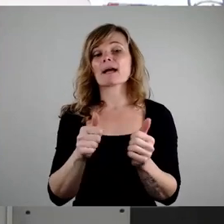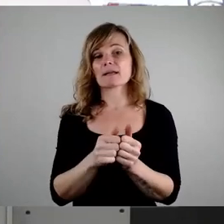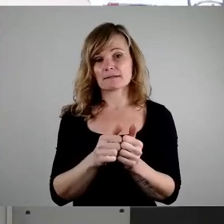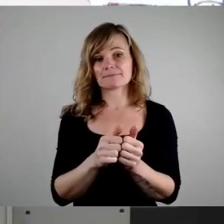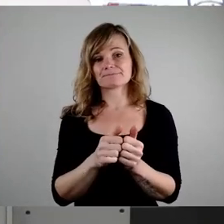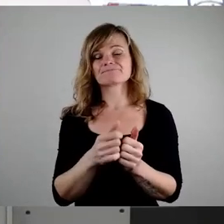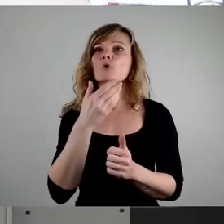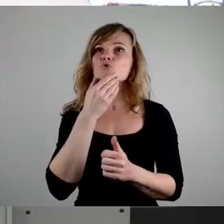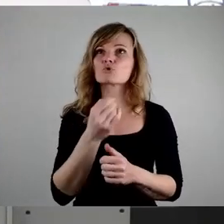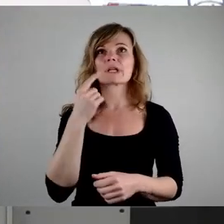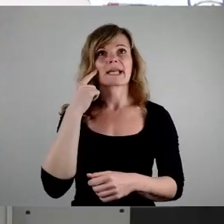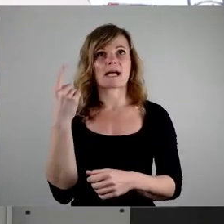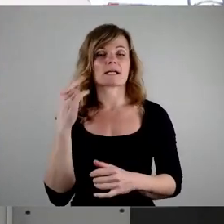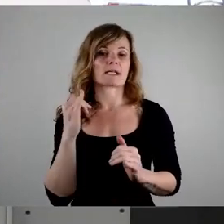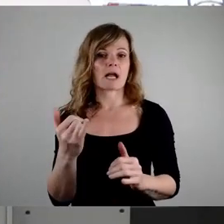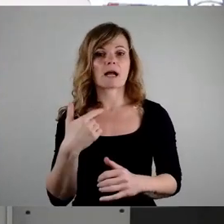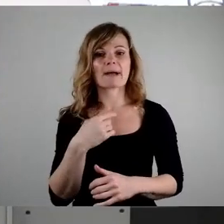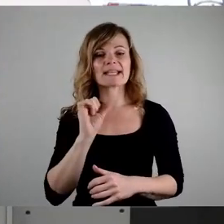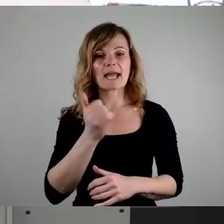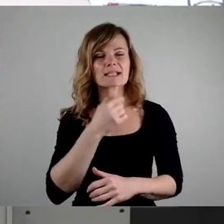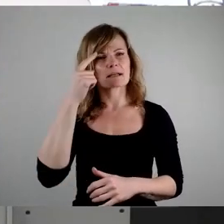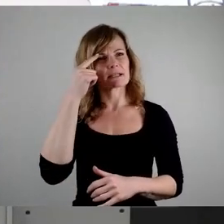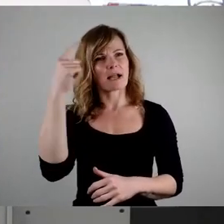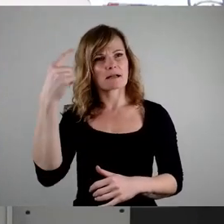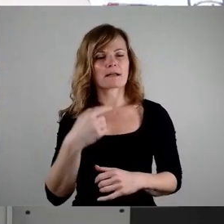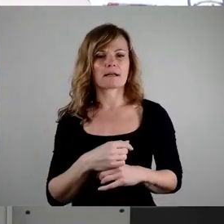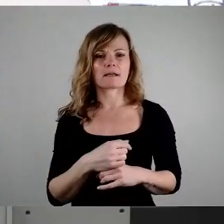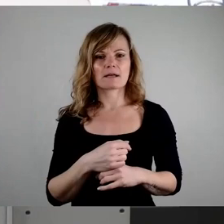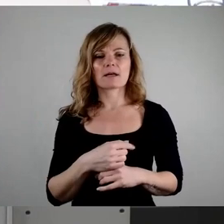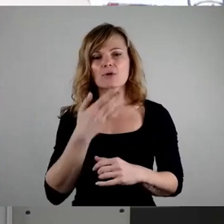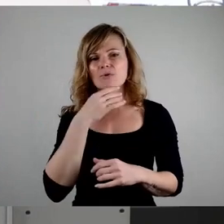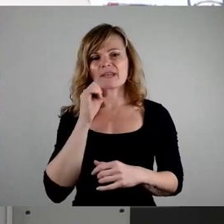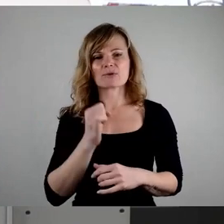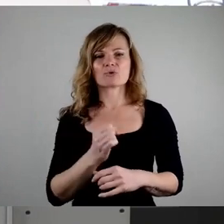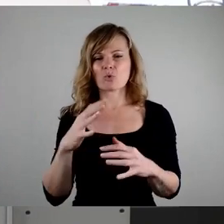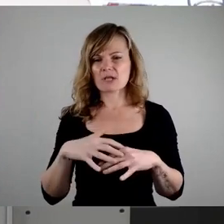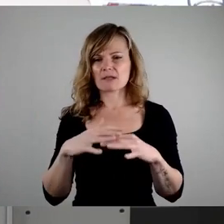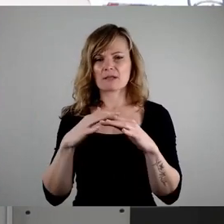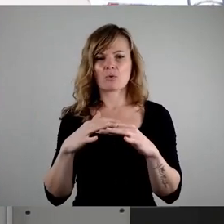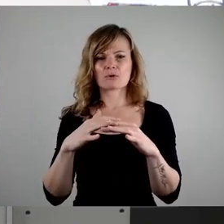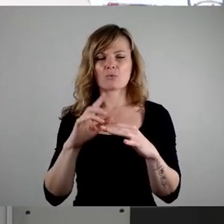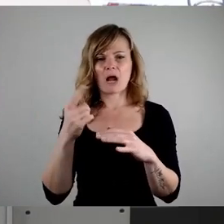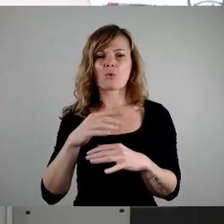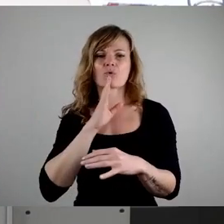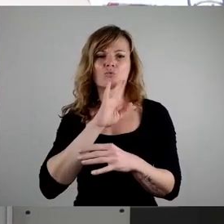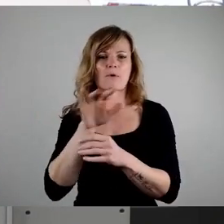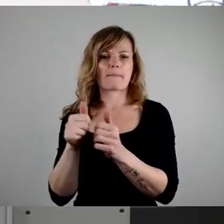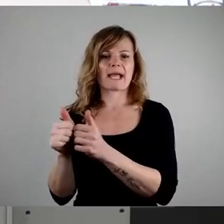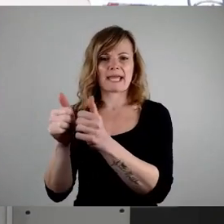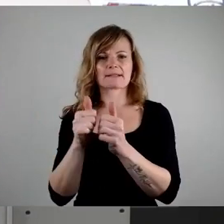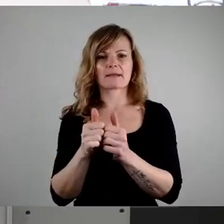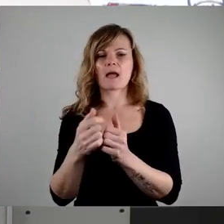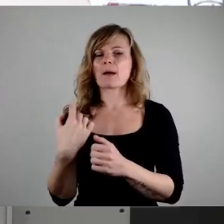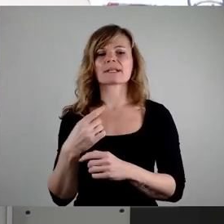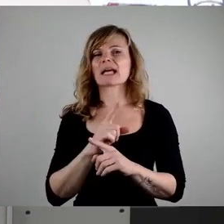ein schöner Gedanke. Mein erster Gedanke war gewesen, die Gründung der Sowjetunion, das ging auch über Beiräte. Aber nein, darum geht es natürlich nicht. Es geht